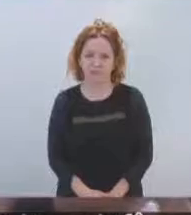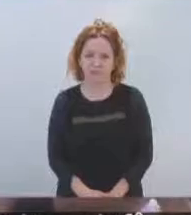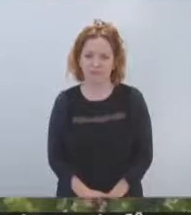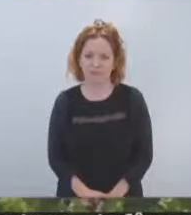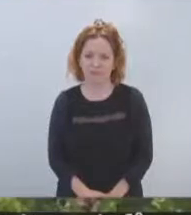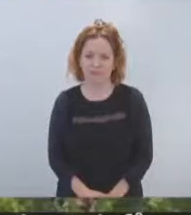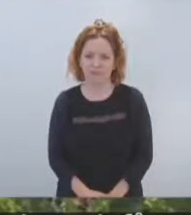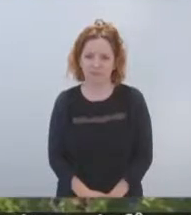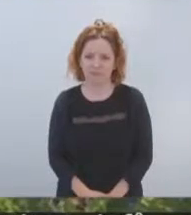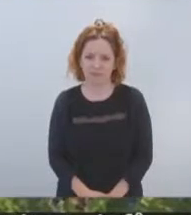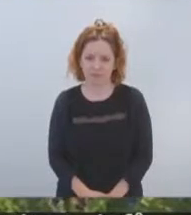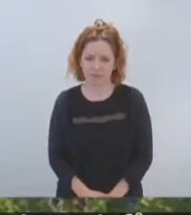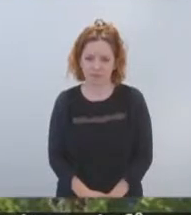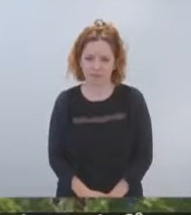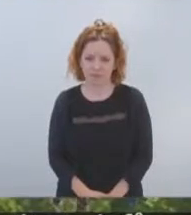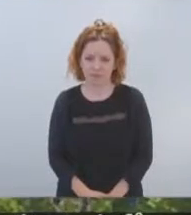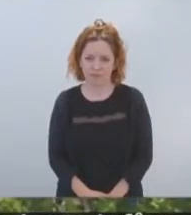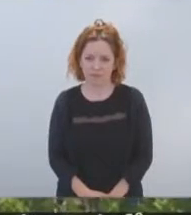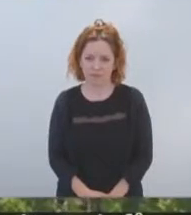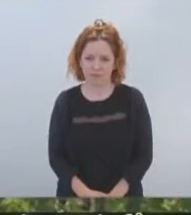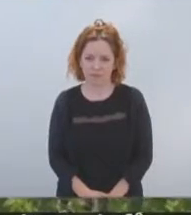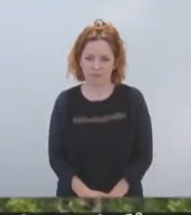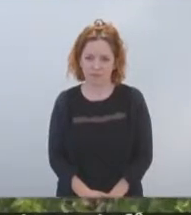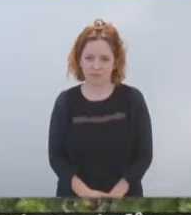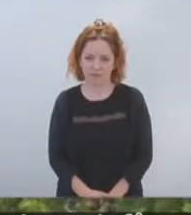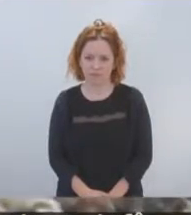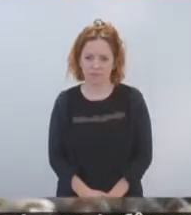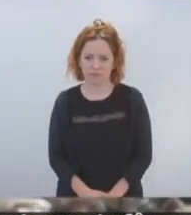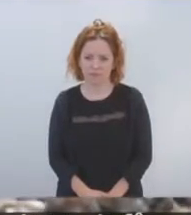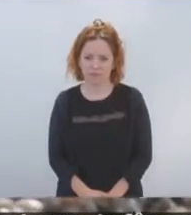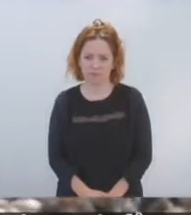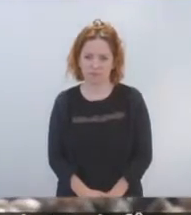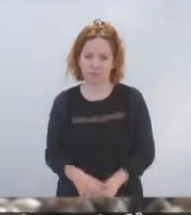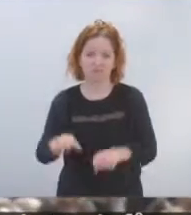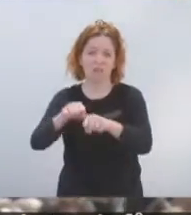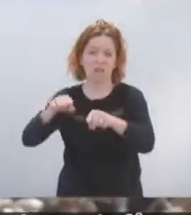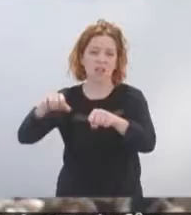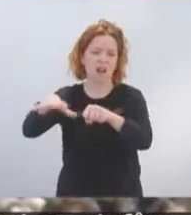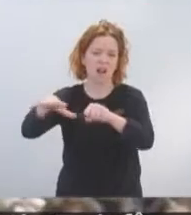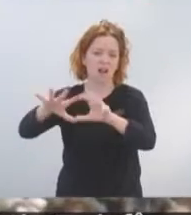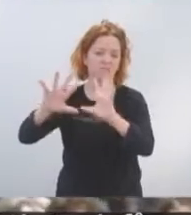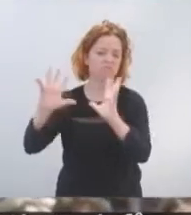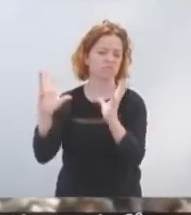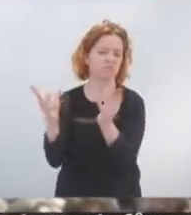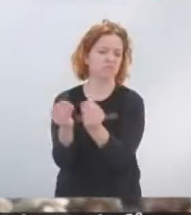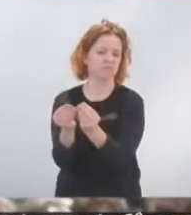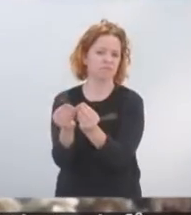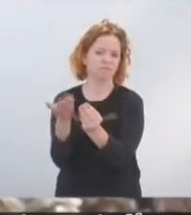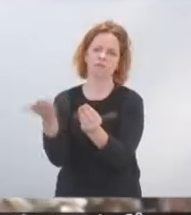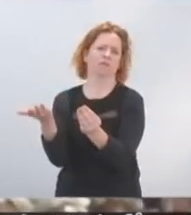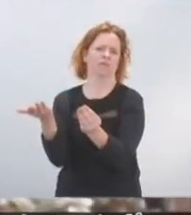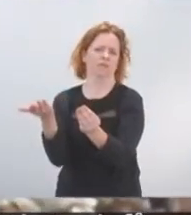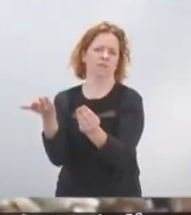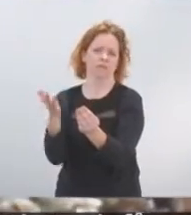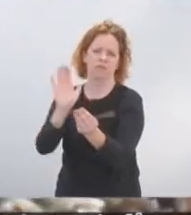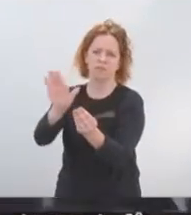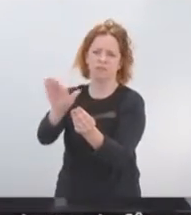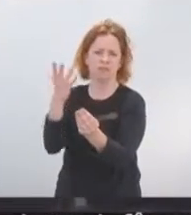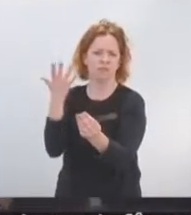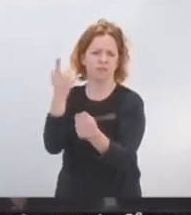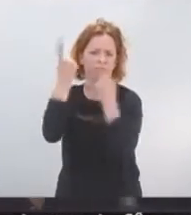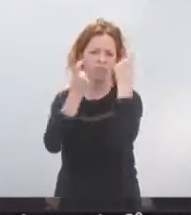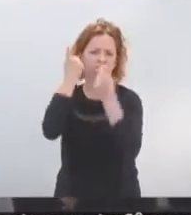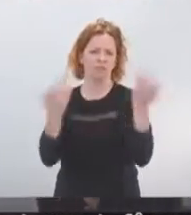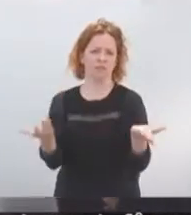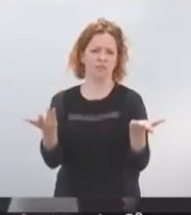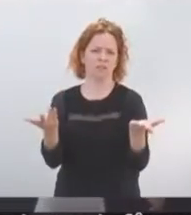Ce parti médiatique devrait se poser des questions en France. Comment se fait-il que nous soyons